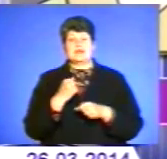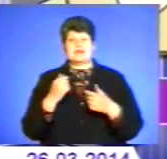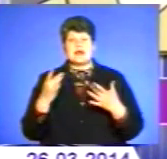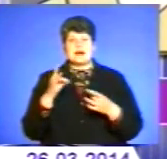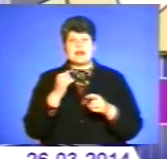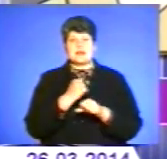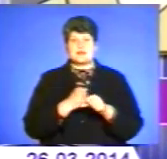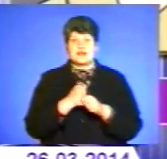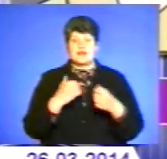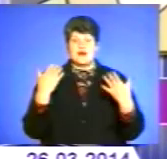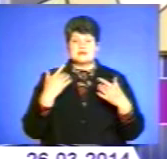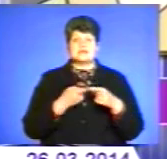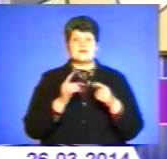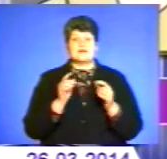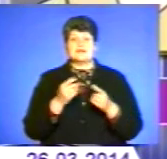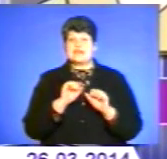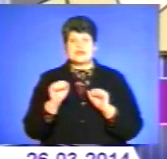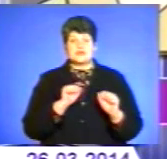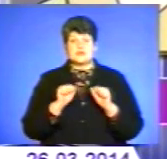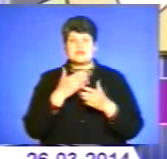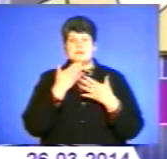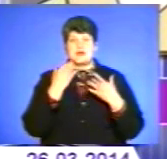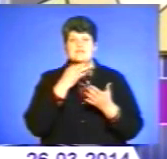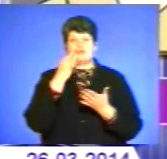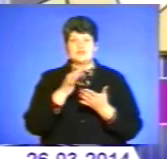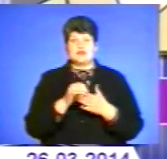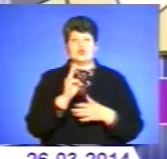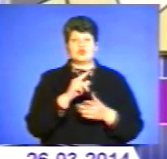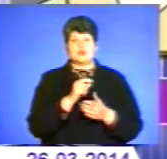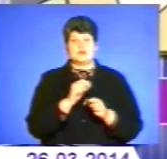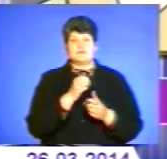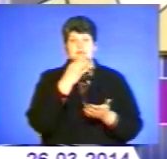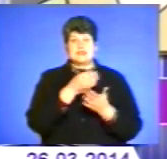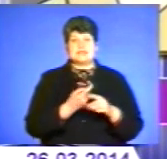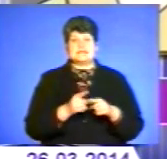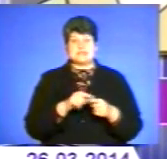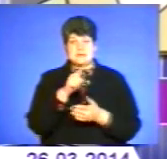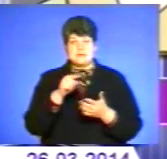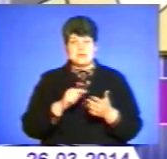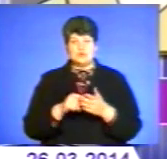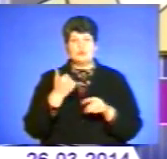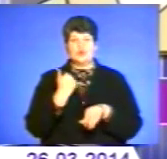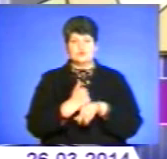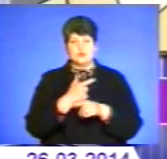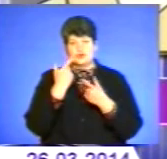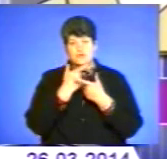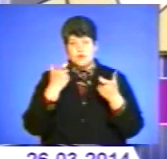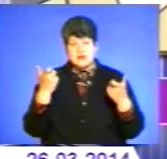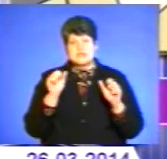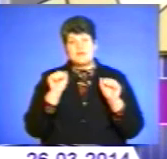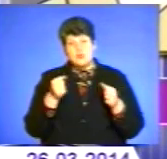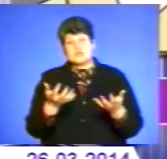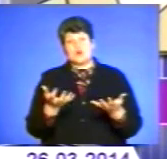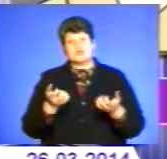екології не керується. Немає відповідальної людини, яка керує цим питанням. Тому основну інформацію і досвід, який ви можете